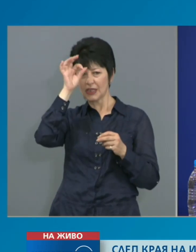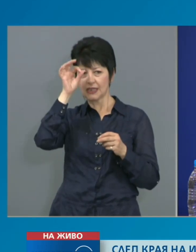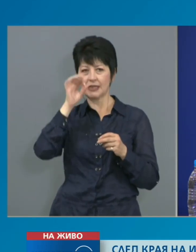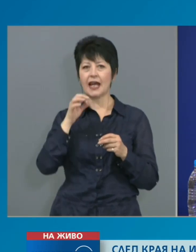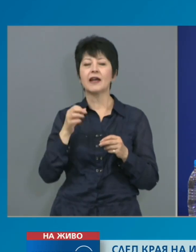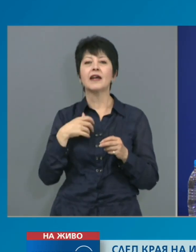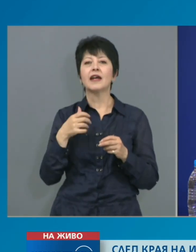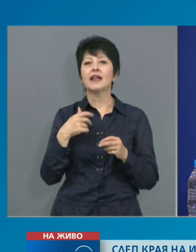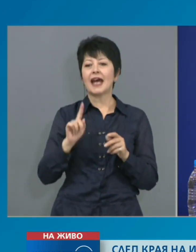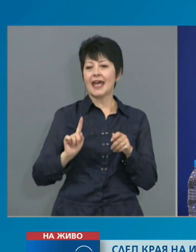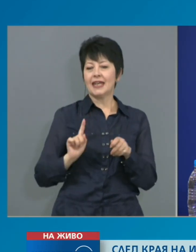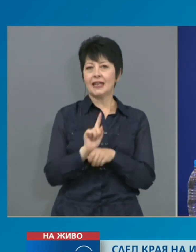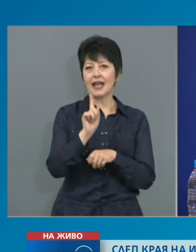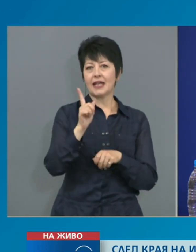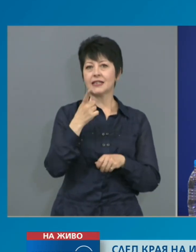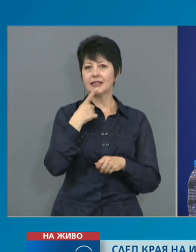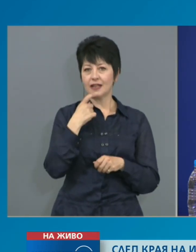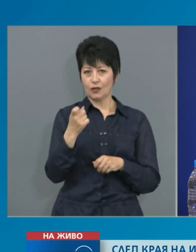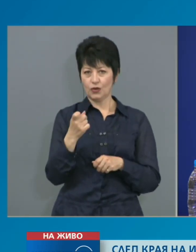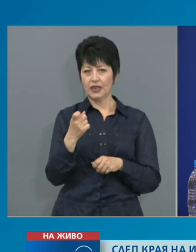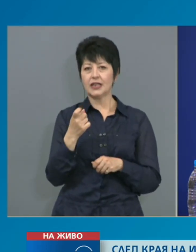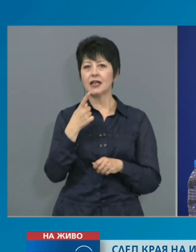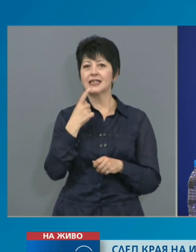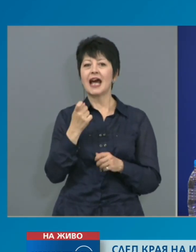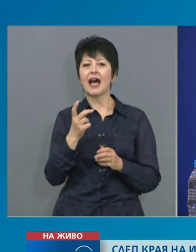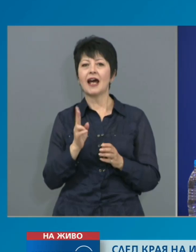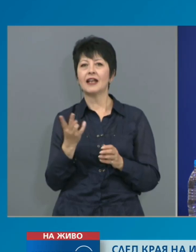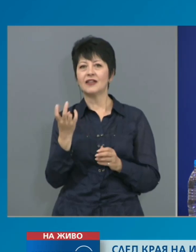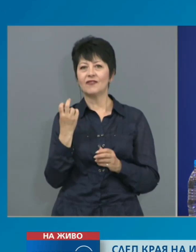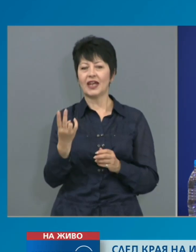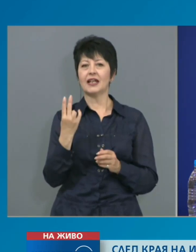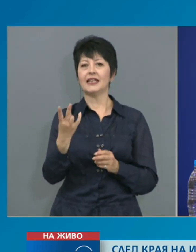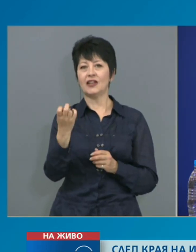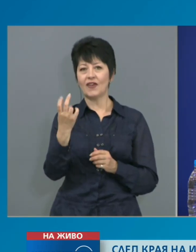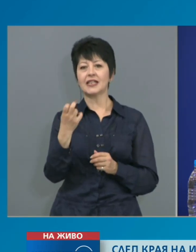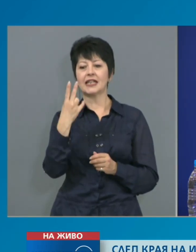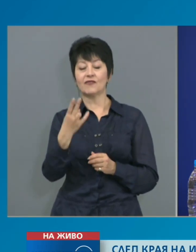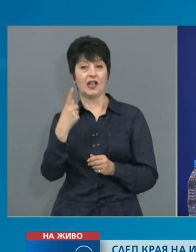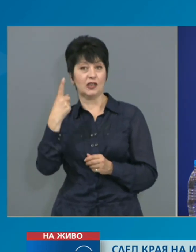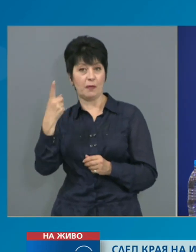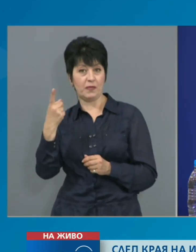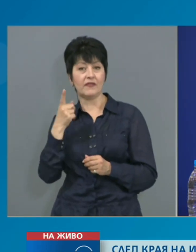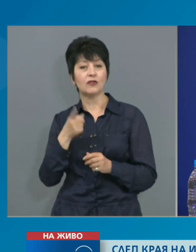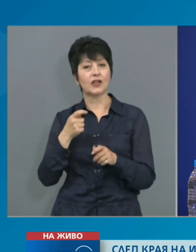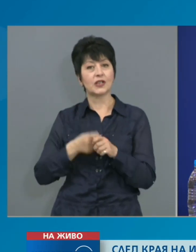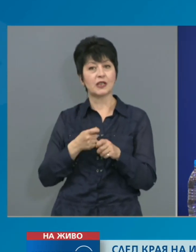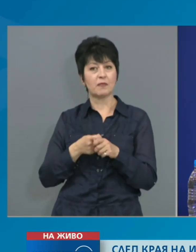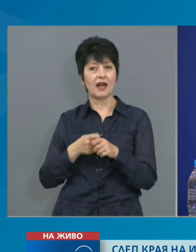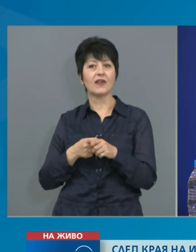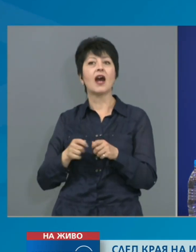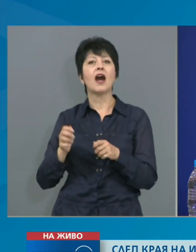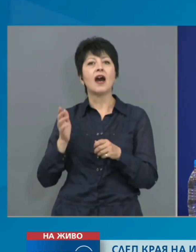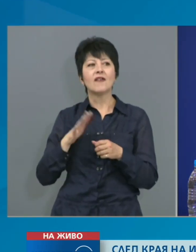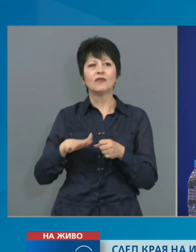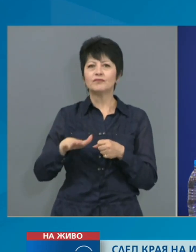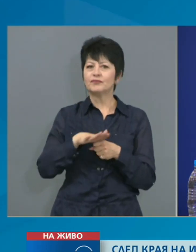за учебната 2020-2021 година се извършва само възоснова на окончателните оценки